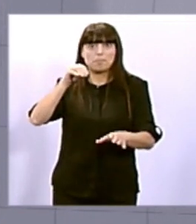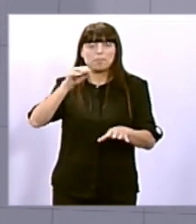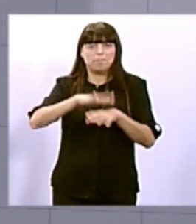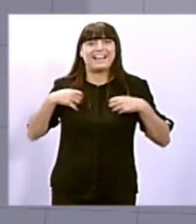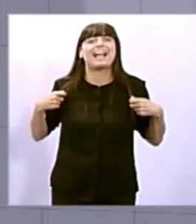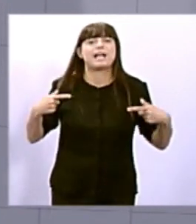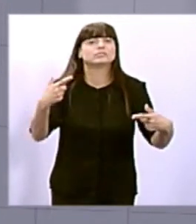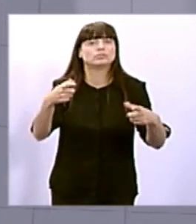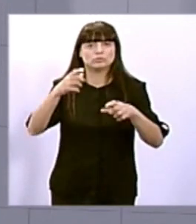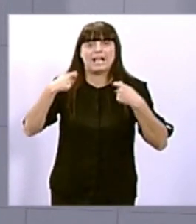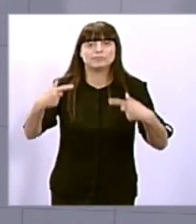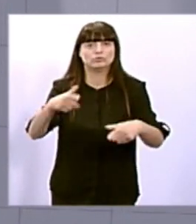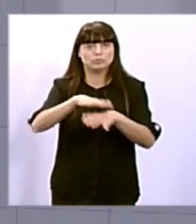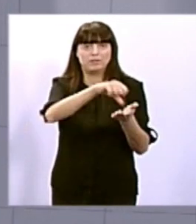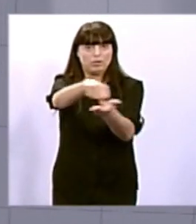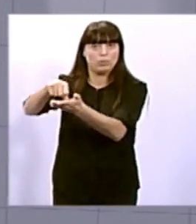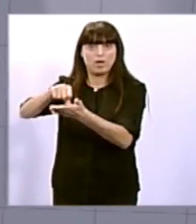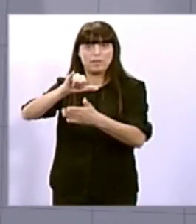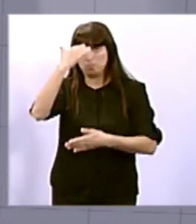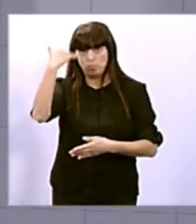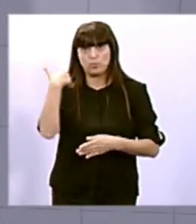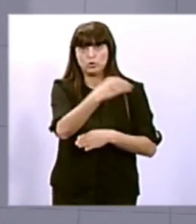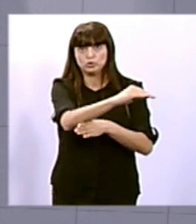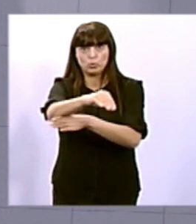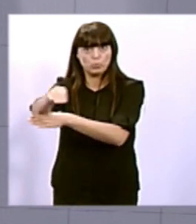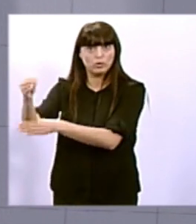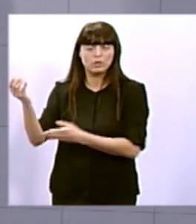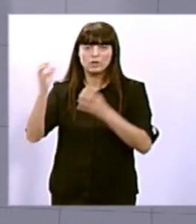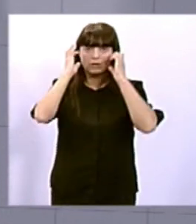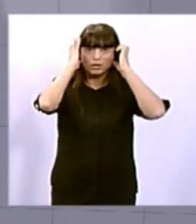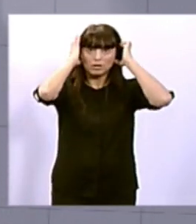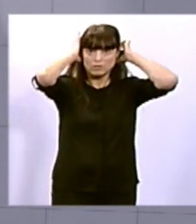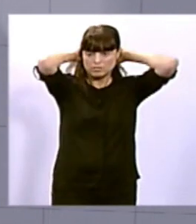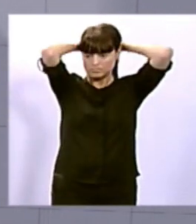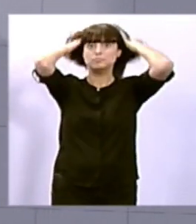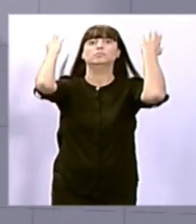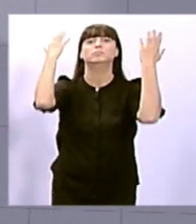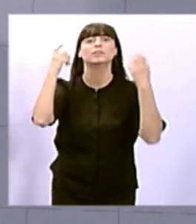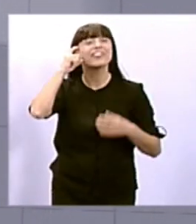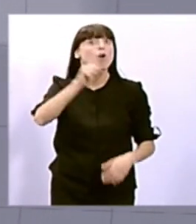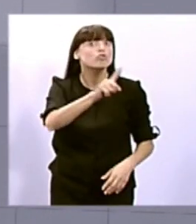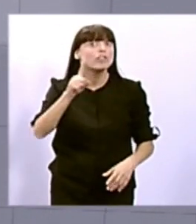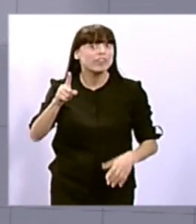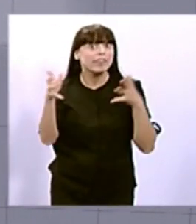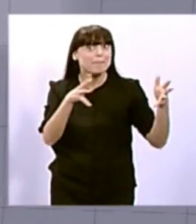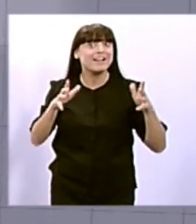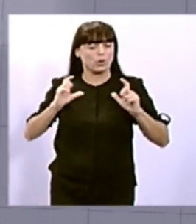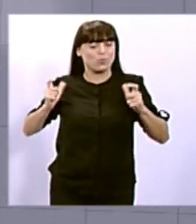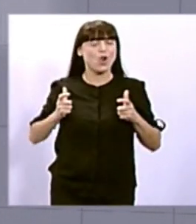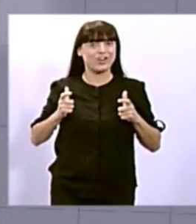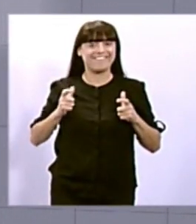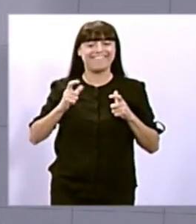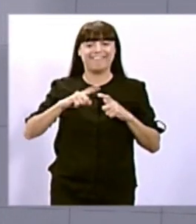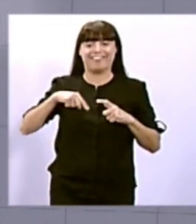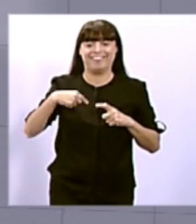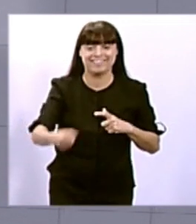que estàvem amb la prèvia de l'estat d'alarma i ho vam reclamar. I no teníem ni idea en aquell moment que l'estat d'alarma durés el que va durar ni